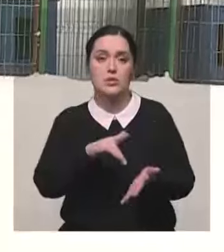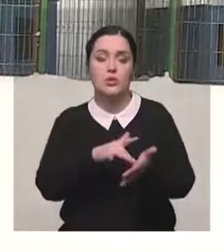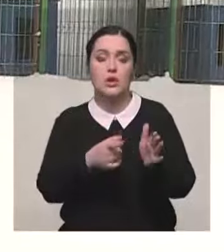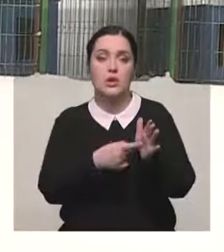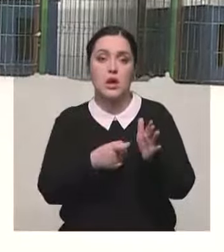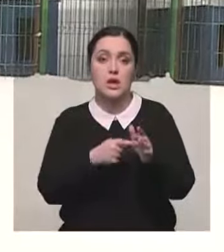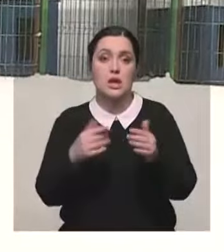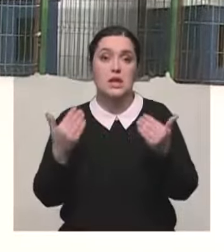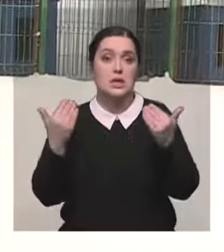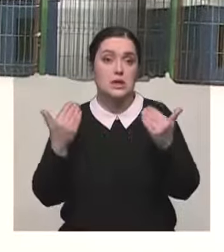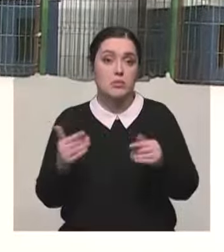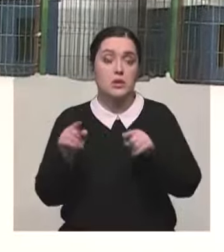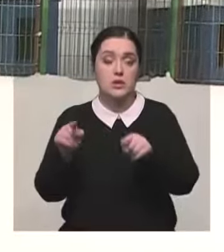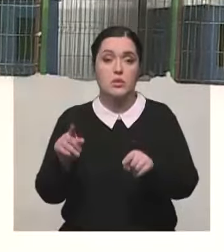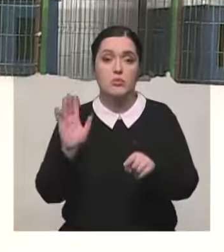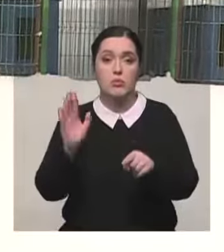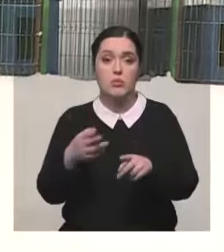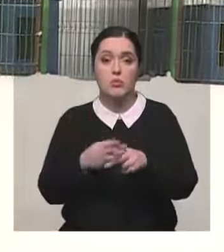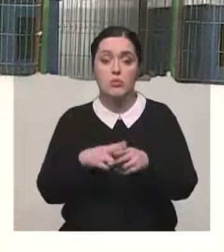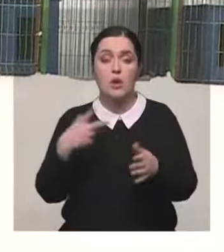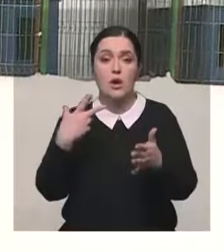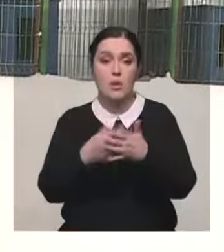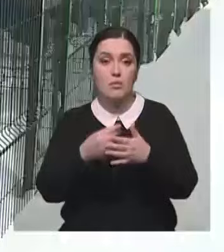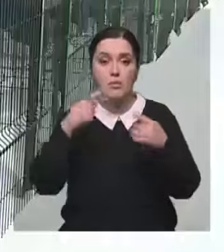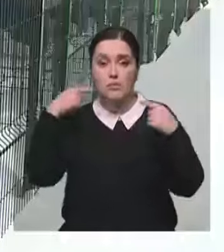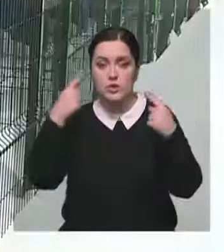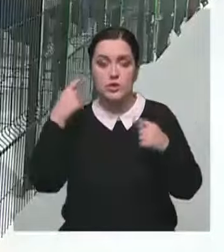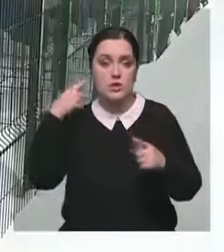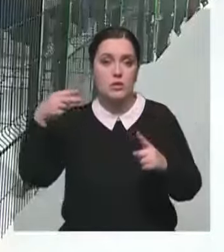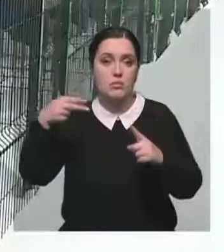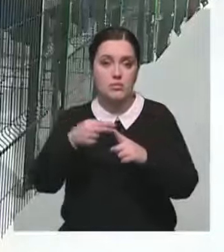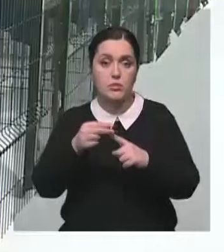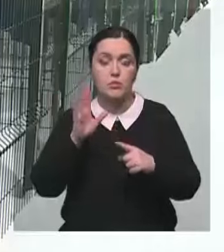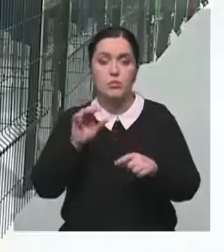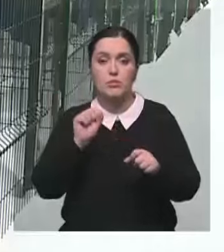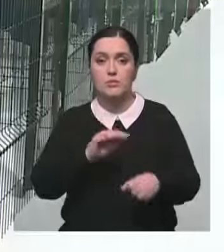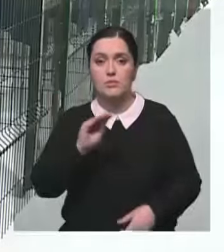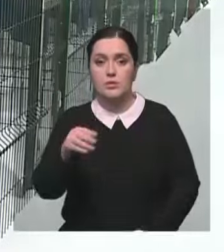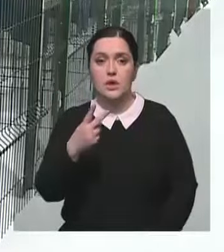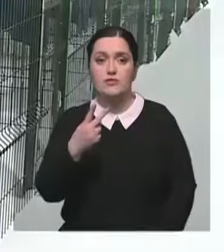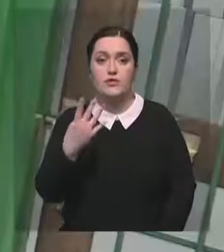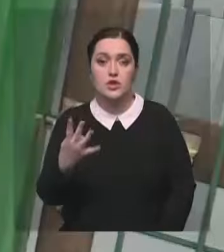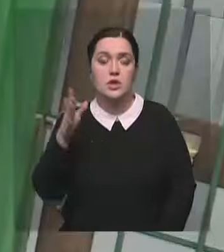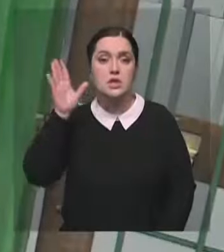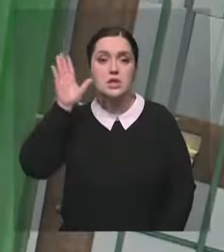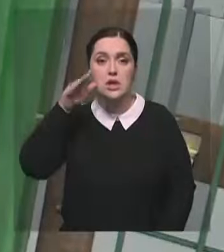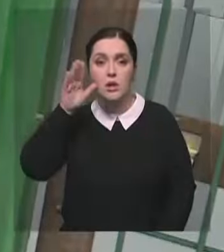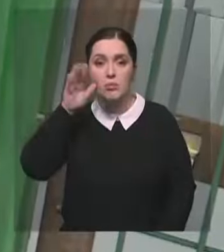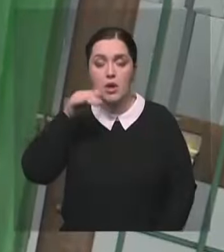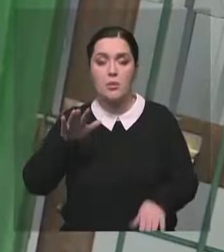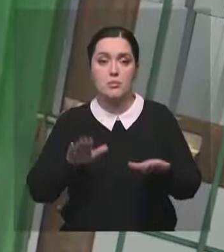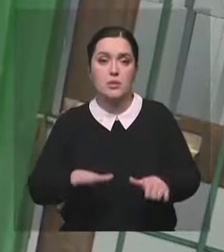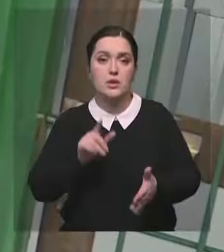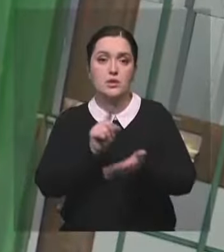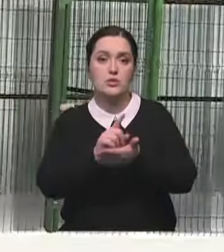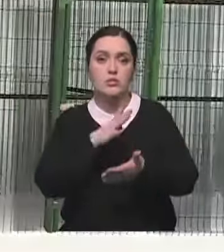Теперь здесь собак будут стерилизовать, прививать, от бешенства и берковать. Тут могут поместиться 24 собаки. Однако мест должно быть